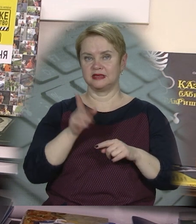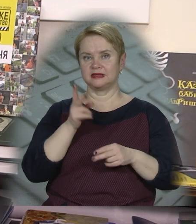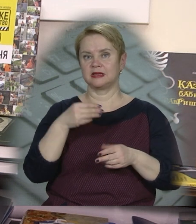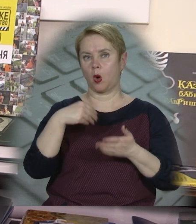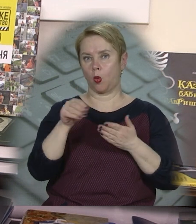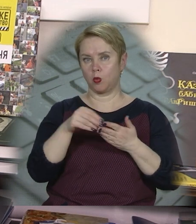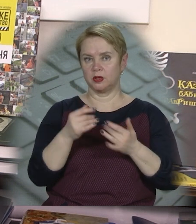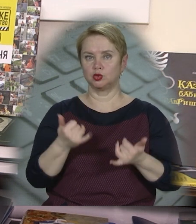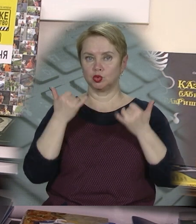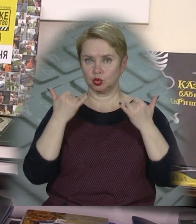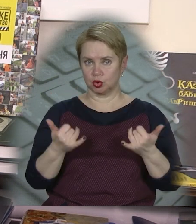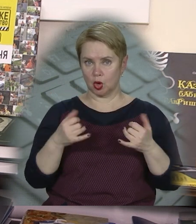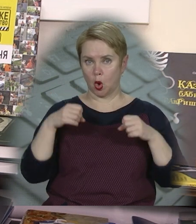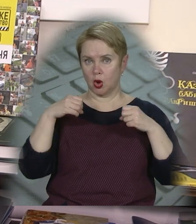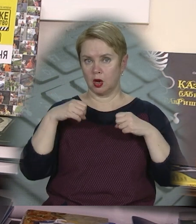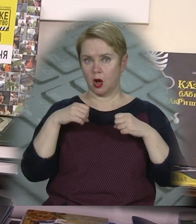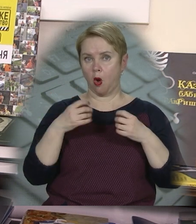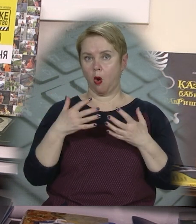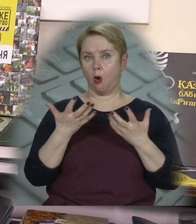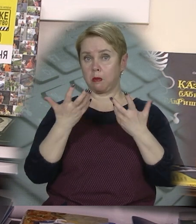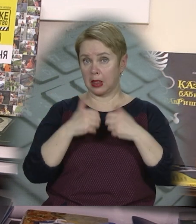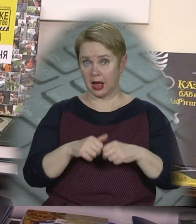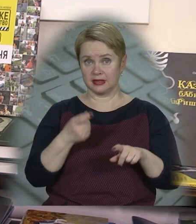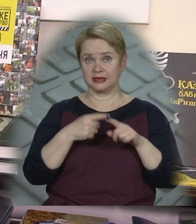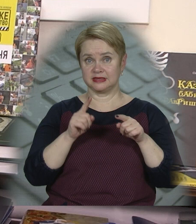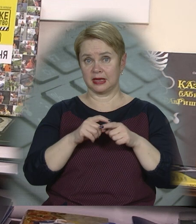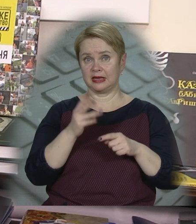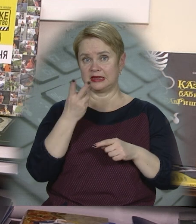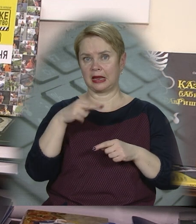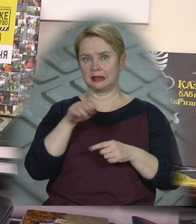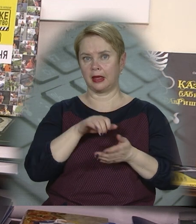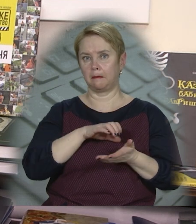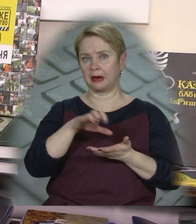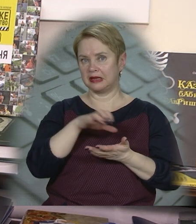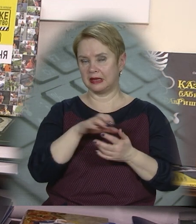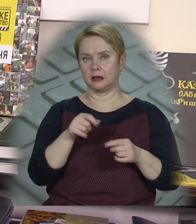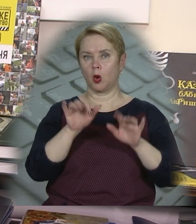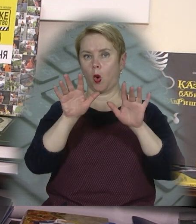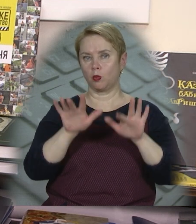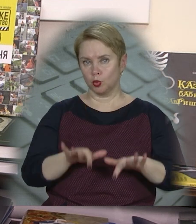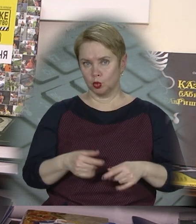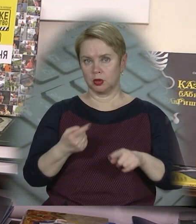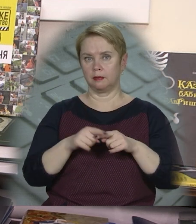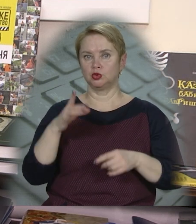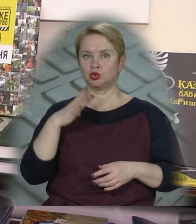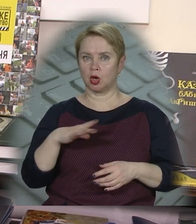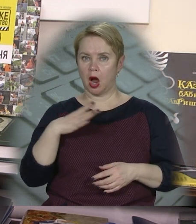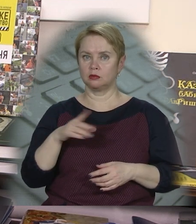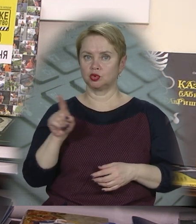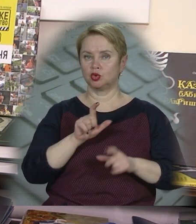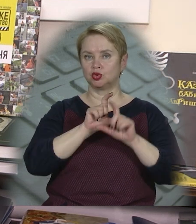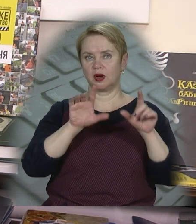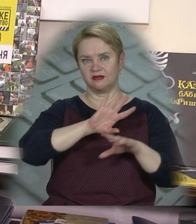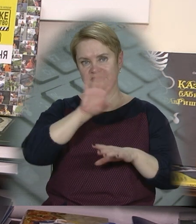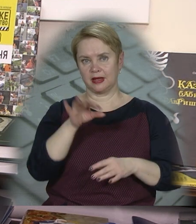цього вже закуплене сучасне освітнє обладнання. Це і 3D-принтери, і комп'ютери. І ми чекаємо,